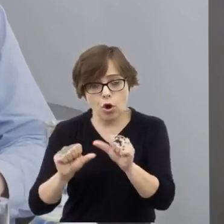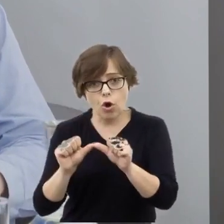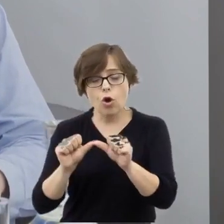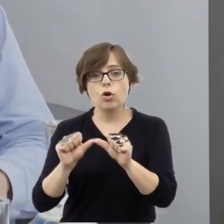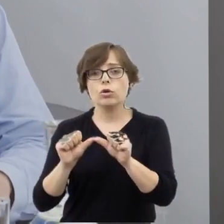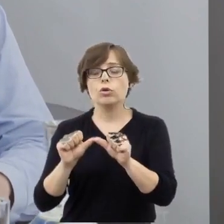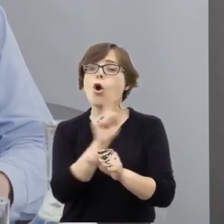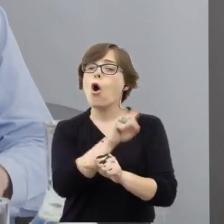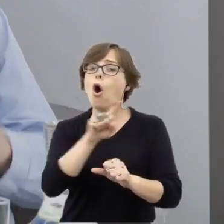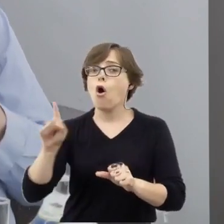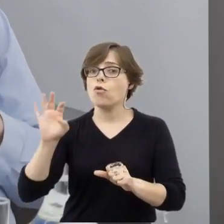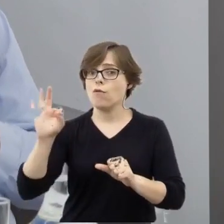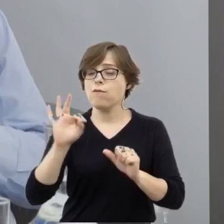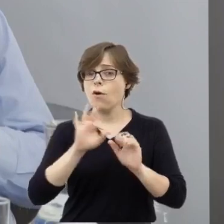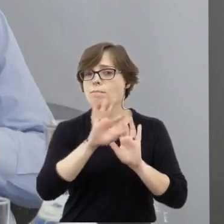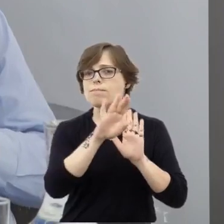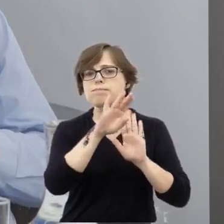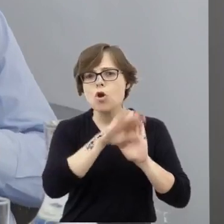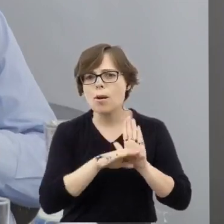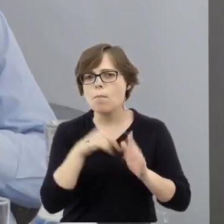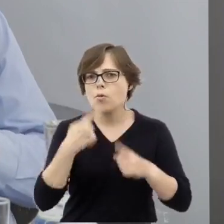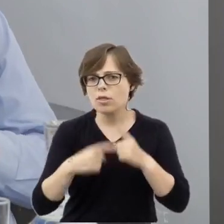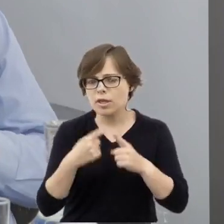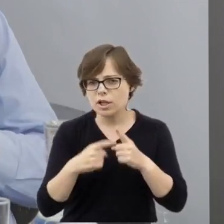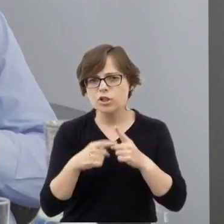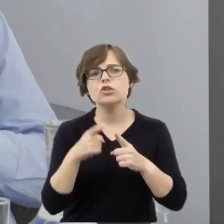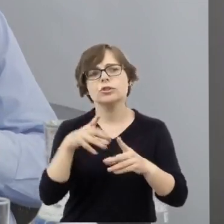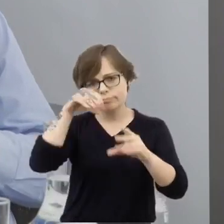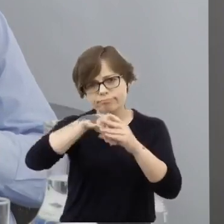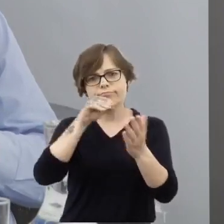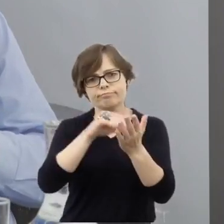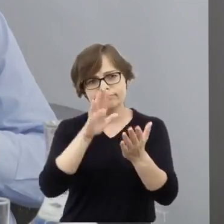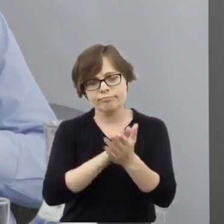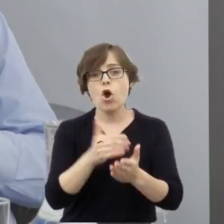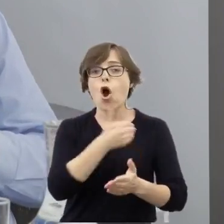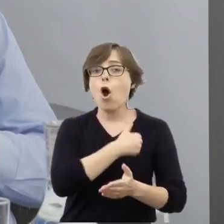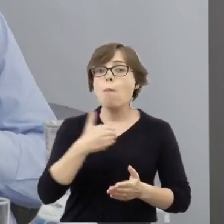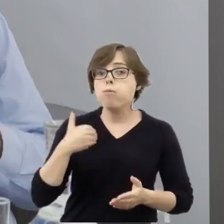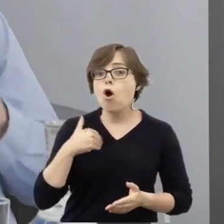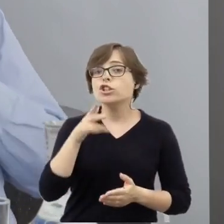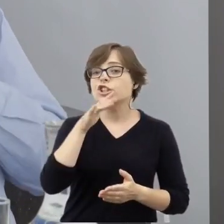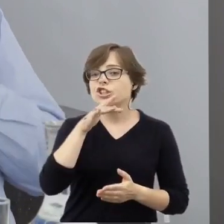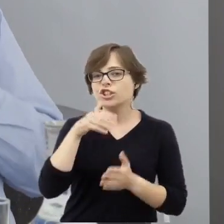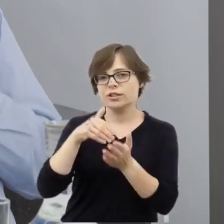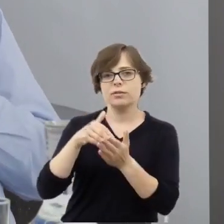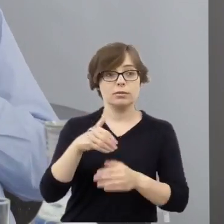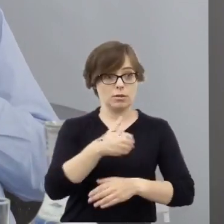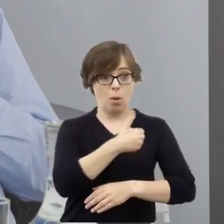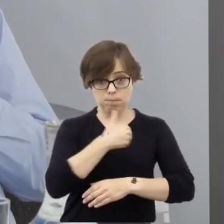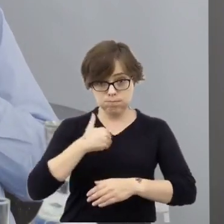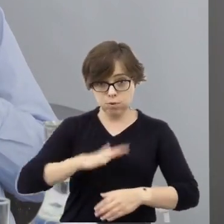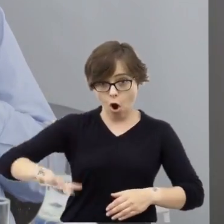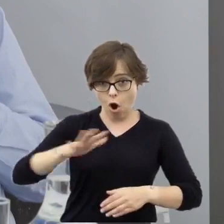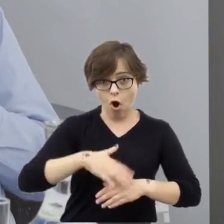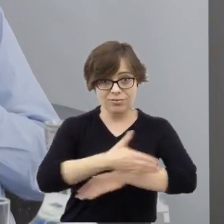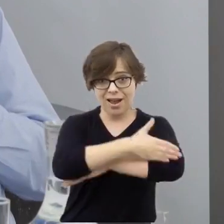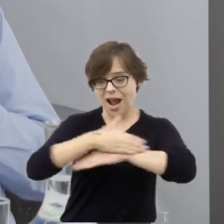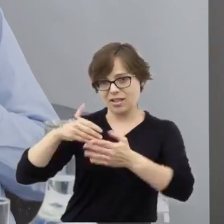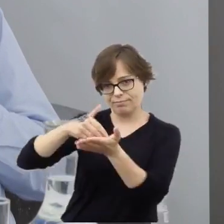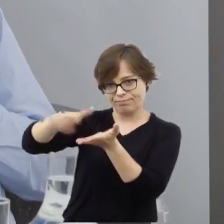w swoich programach politycznych przewidywały usunięcie polskich Żydów poza granice polskiej państwowości.